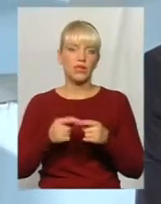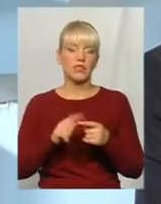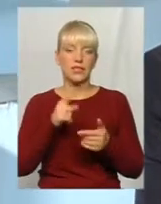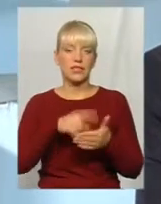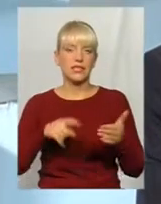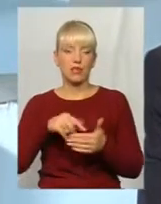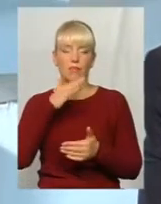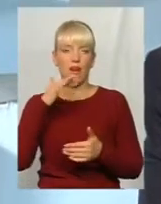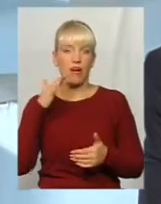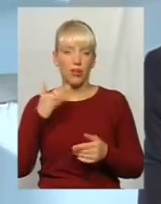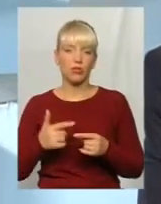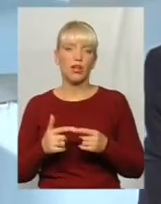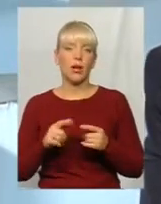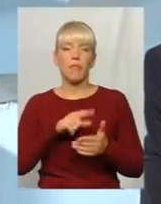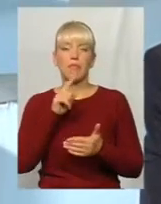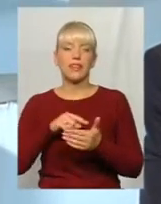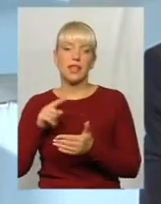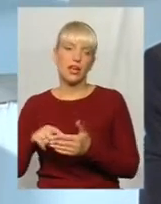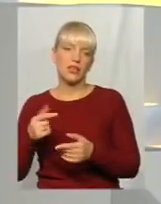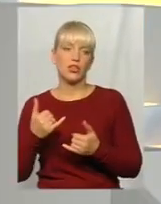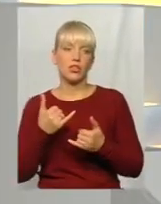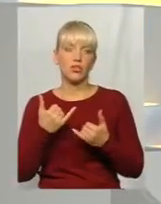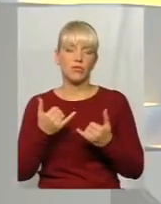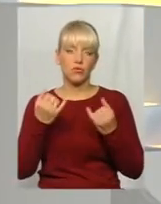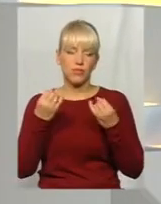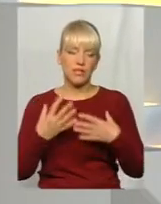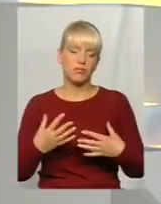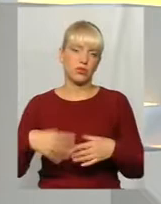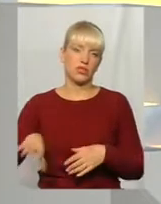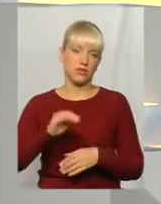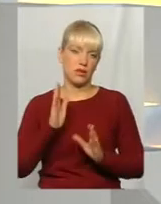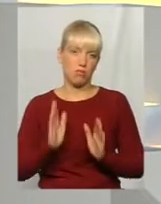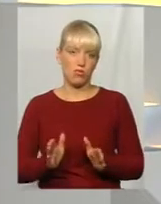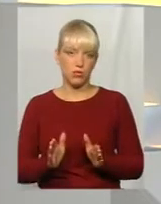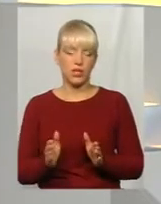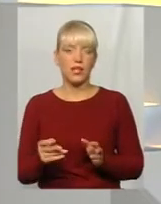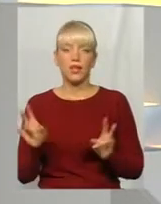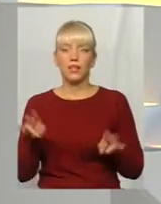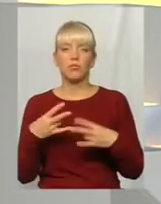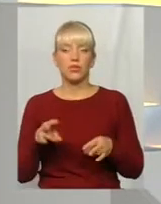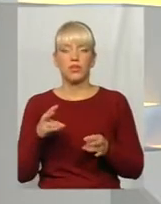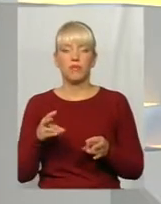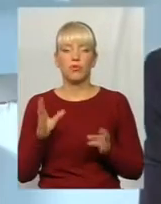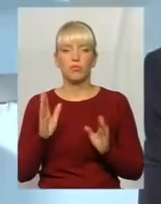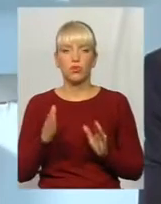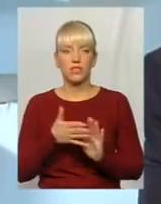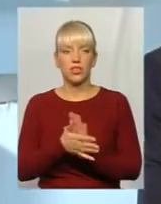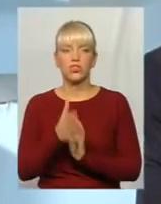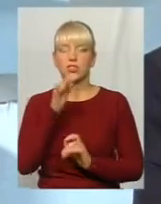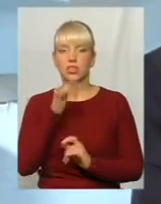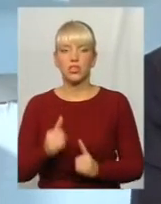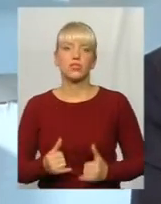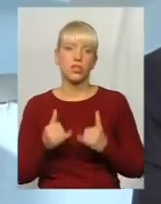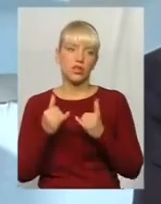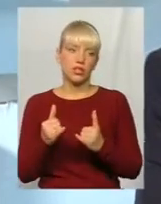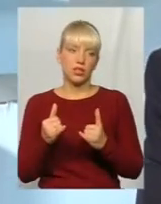бюрократизації процесу. Тобто це для нас буде все набагато простіше. Так, що не потрібно стільки витрачати часу, власне, на організацію